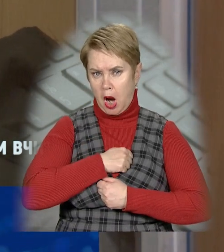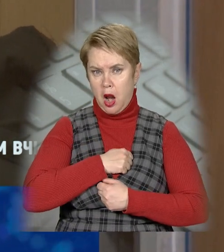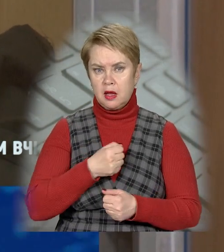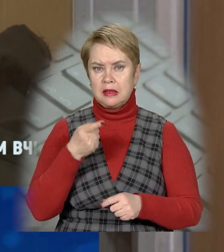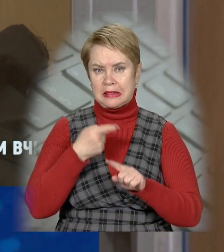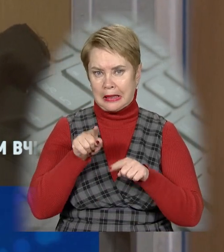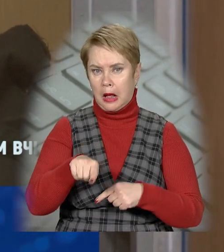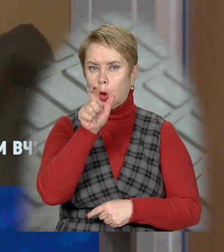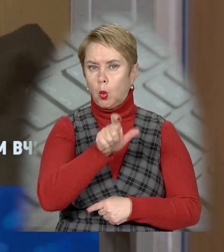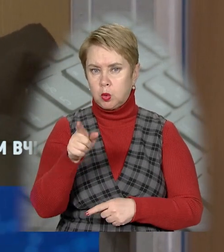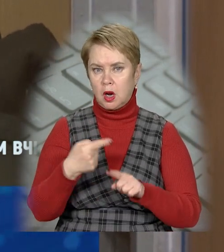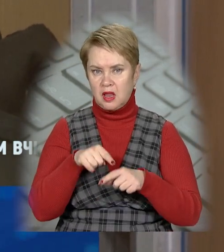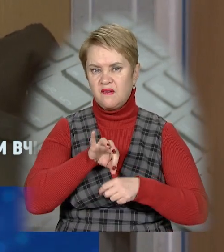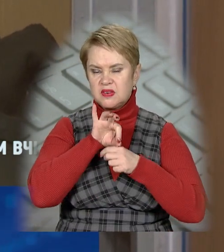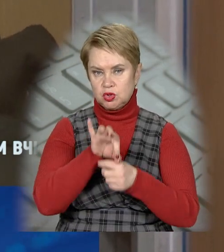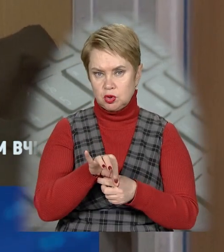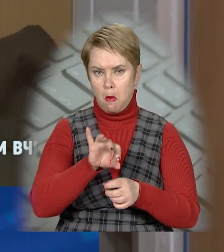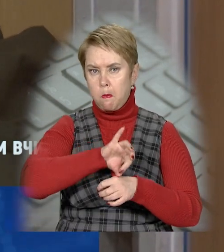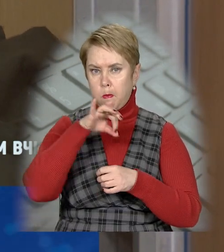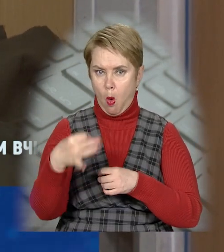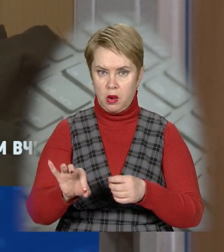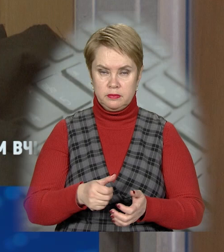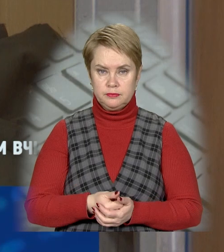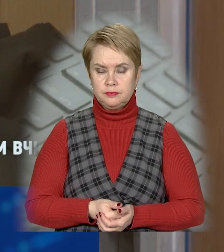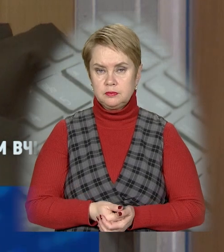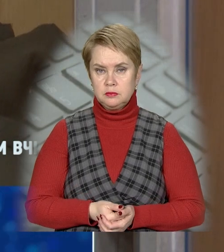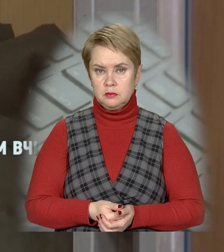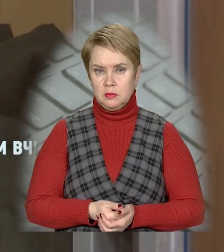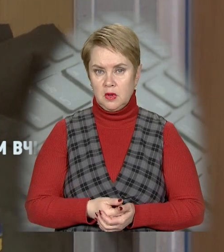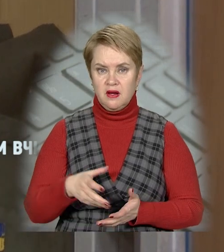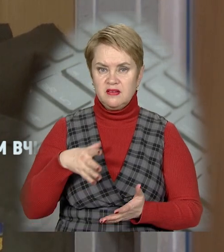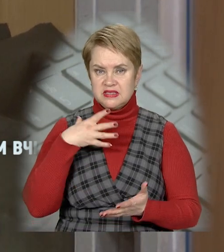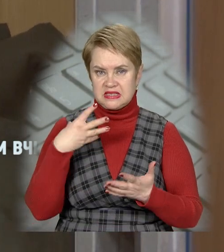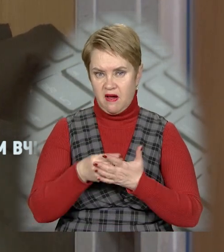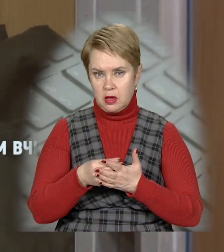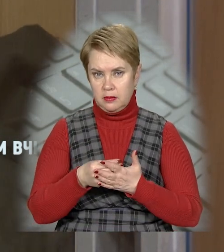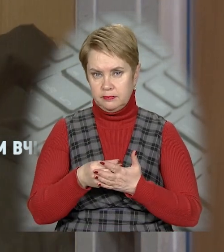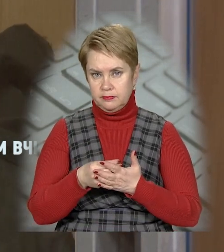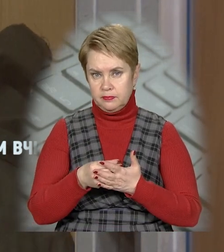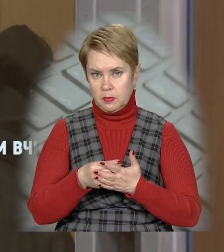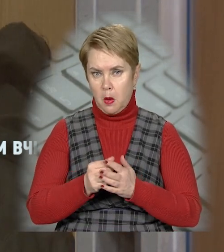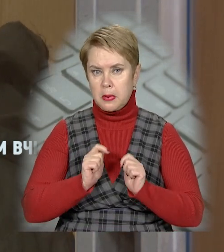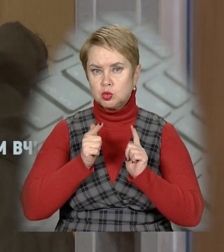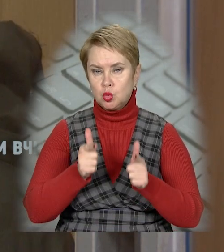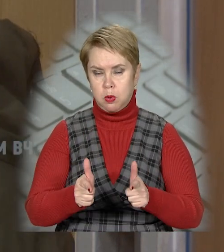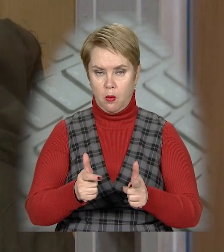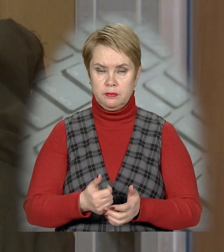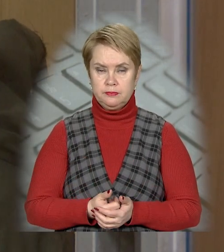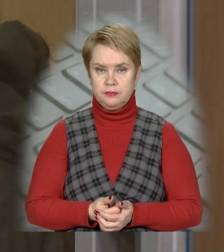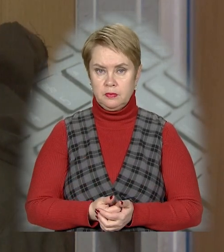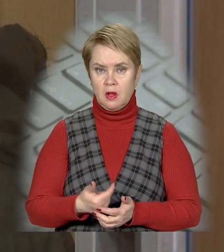Жаль тих людей, которим я причинив бой своїм поступком.